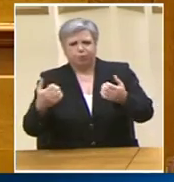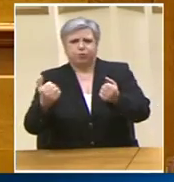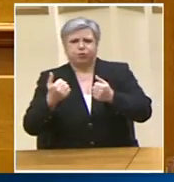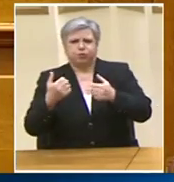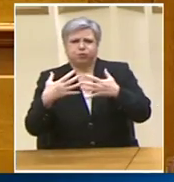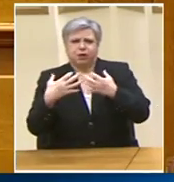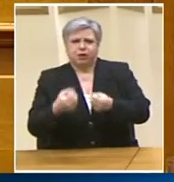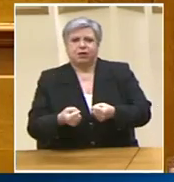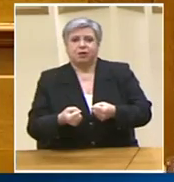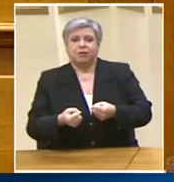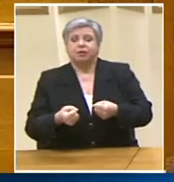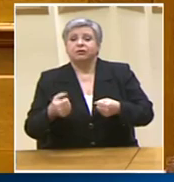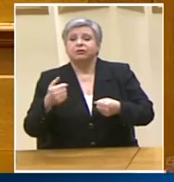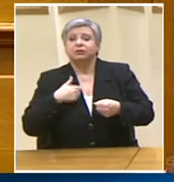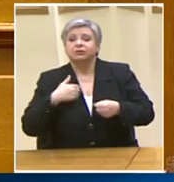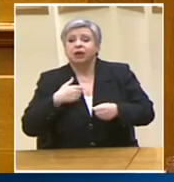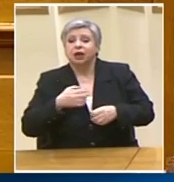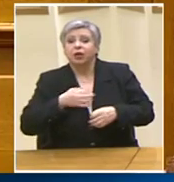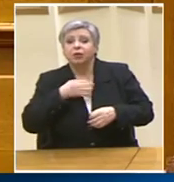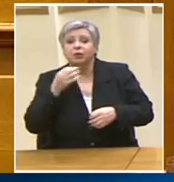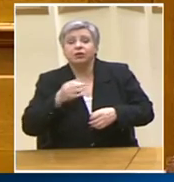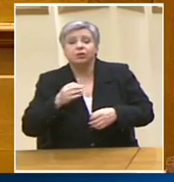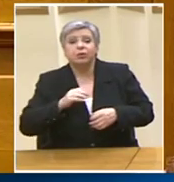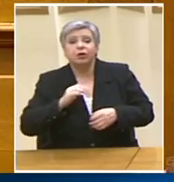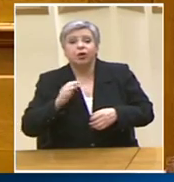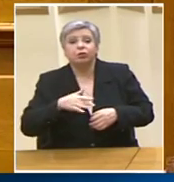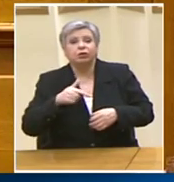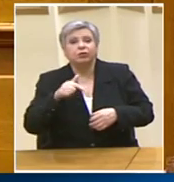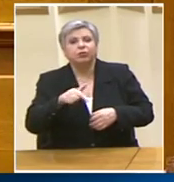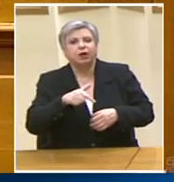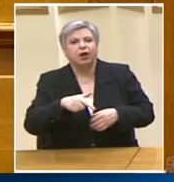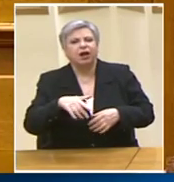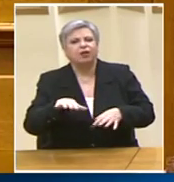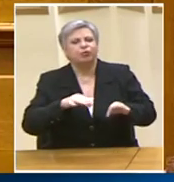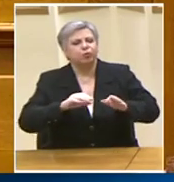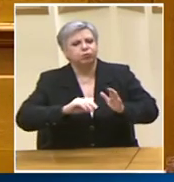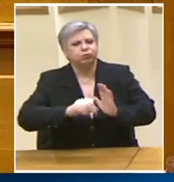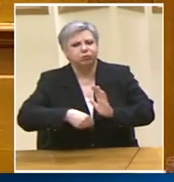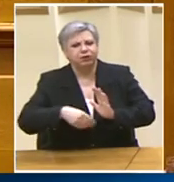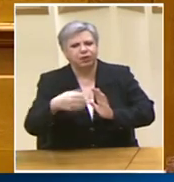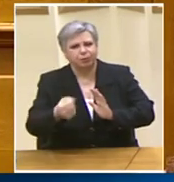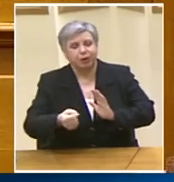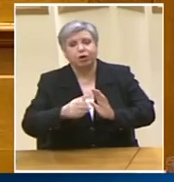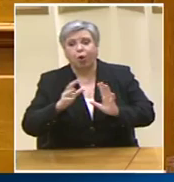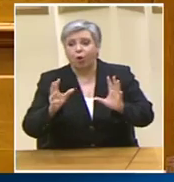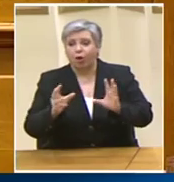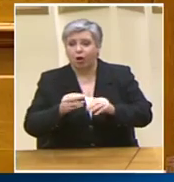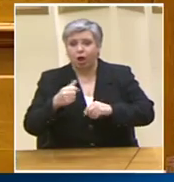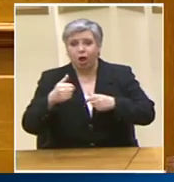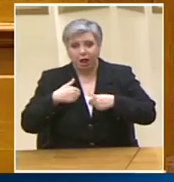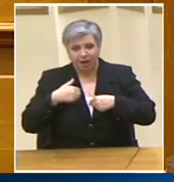Ξεμπλοκάραμε όλο το project του ελληνικού Που βρήκαμε ένα οικόπεδο μόνο και μια σύμβαση Δεν είχε